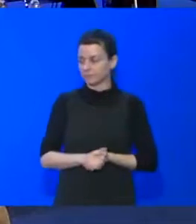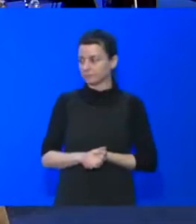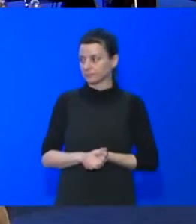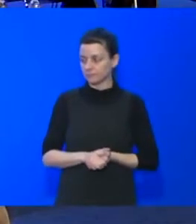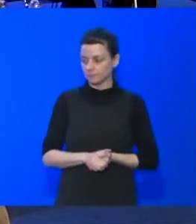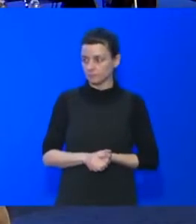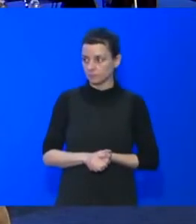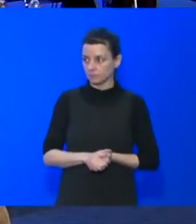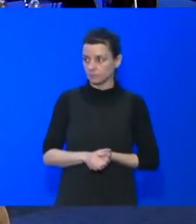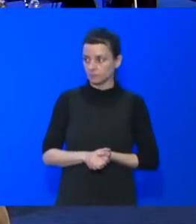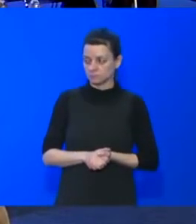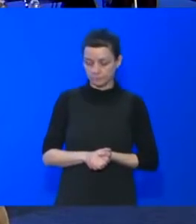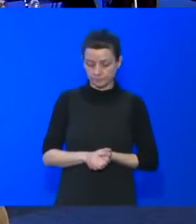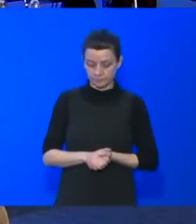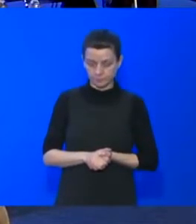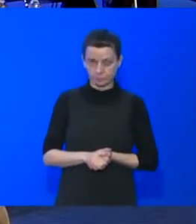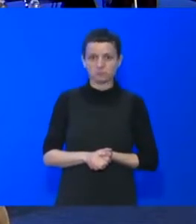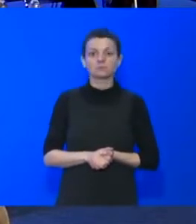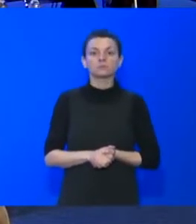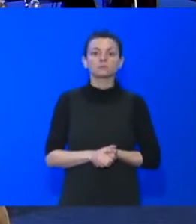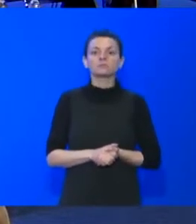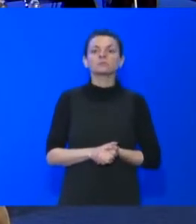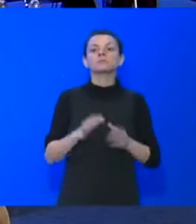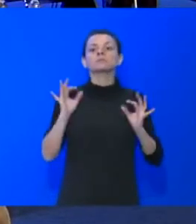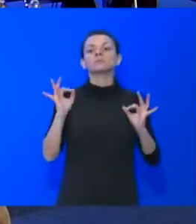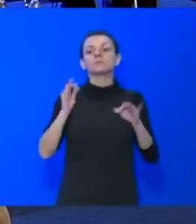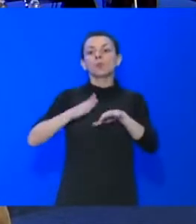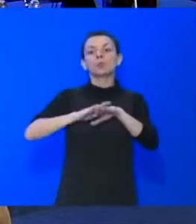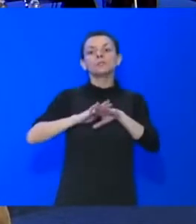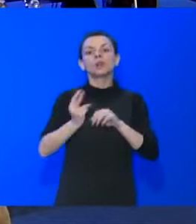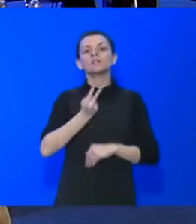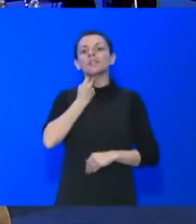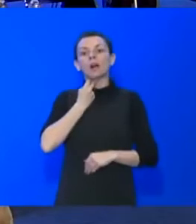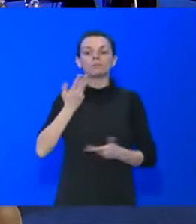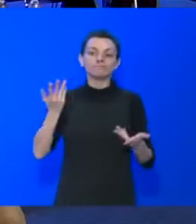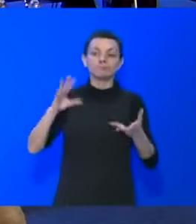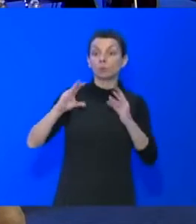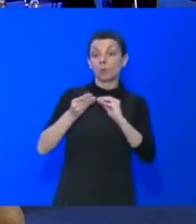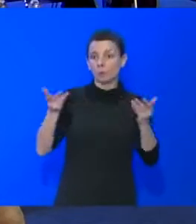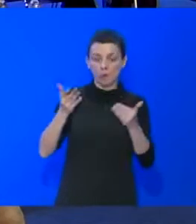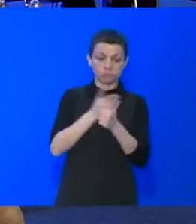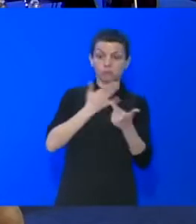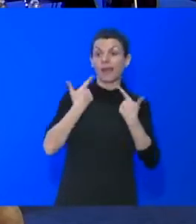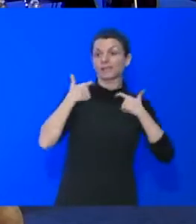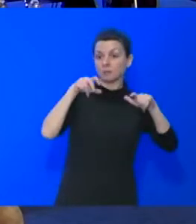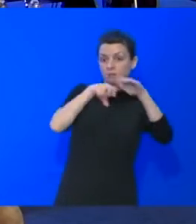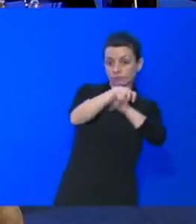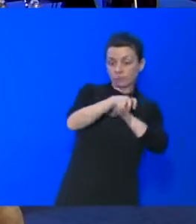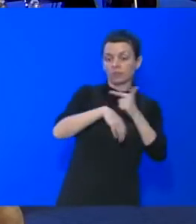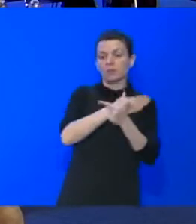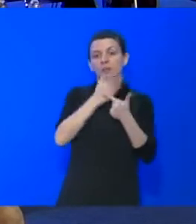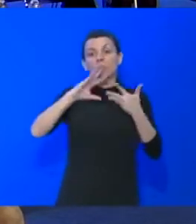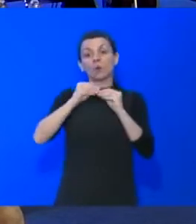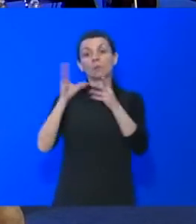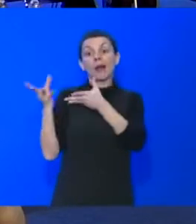Nous l'avons vu dans la politique du handicap, il y a les gros problèmes d'accessibilité, il y a les problèmes d'accueil des